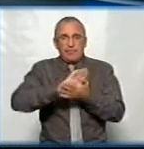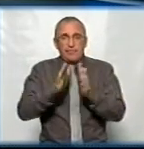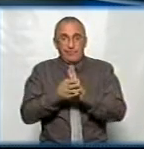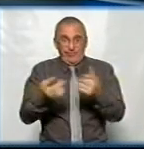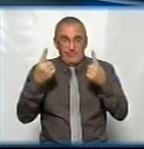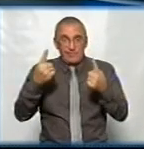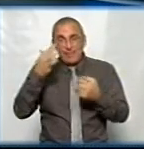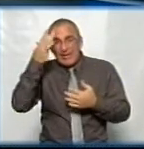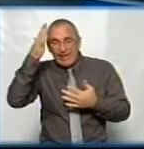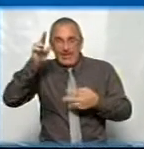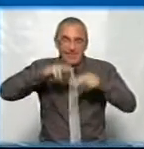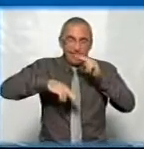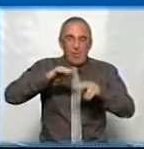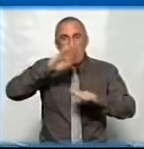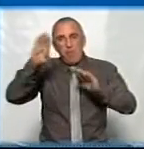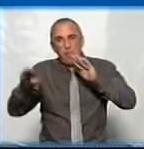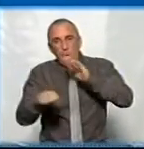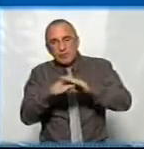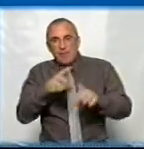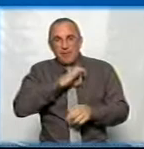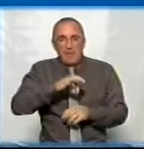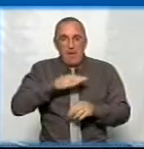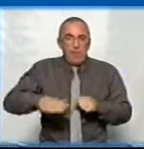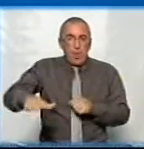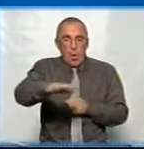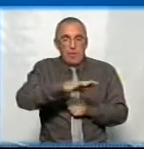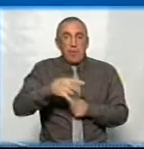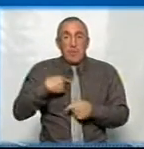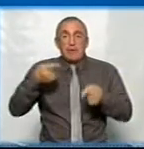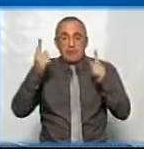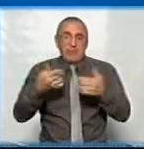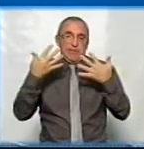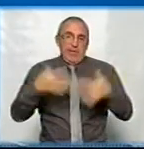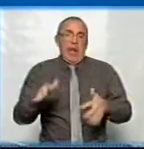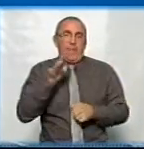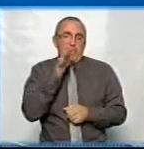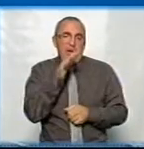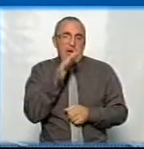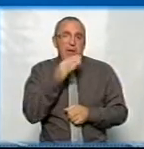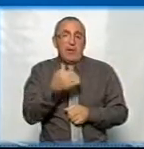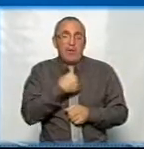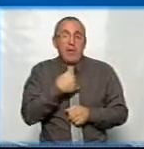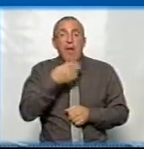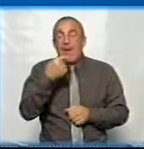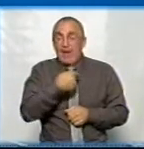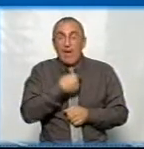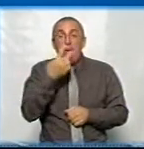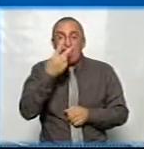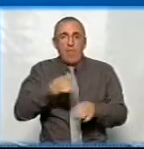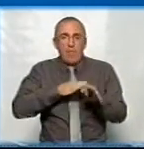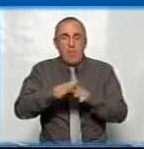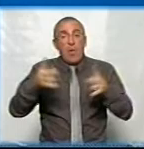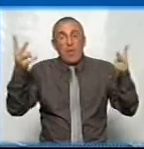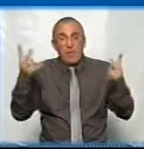градостроительних ідеях, в частности, о подземному использованні цього пространства, ми действительно теряємо время. Я вижу вполне реальне при